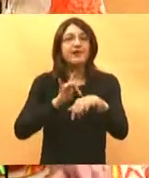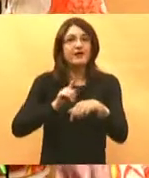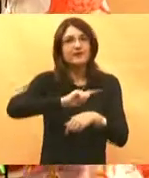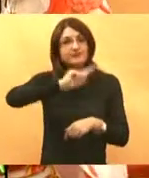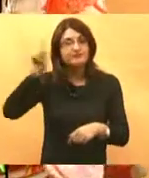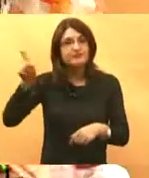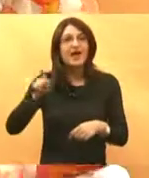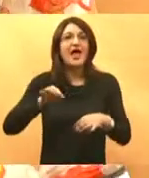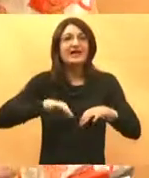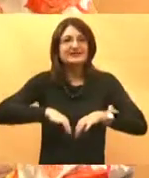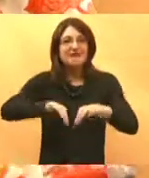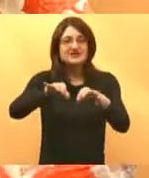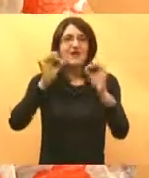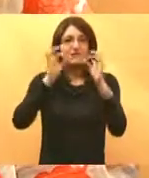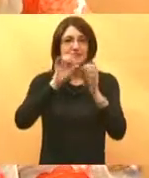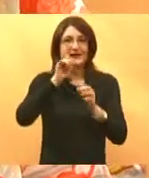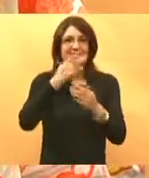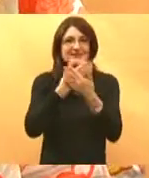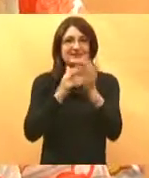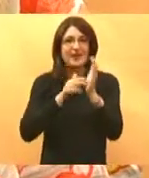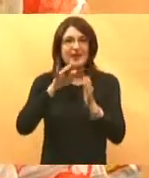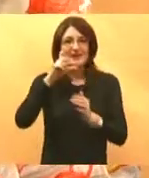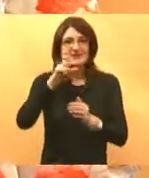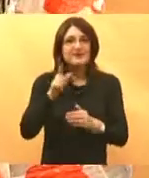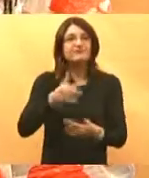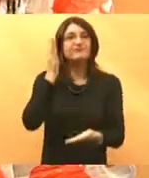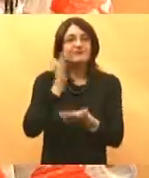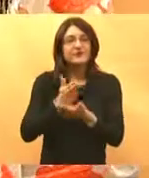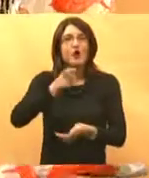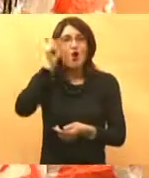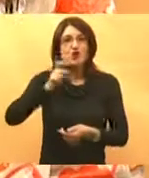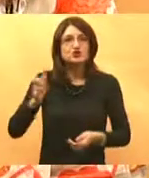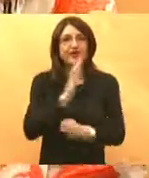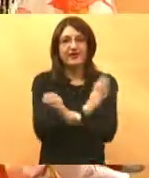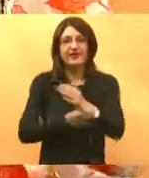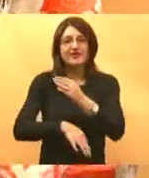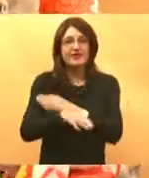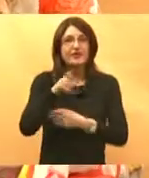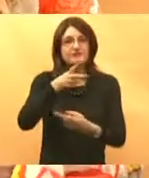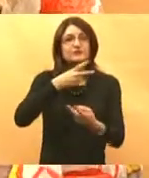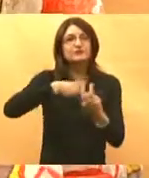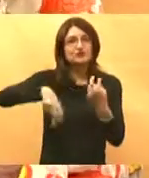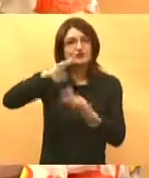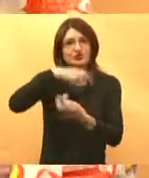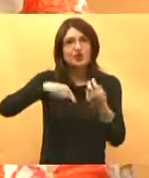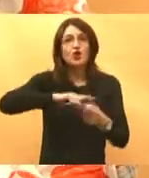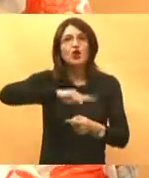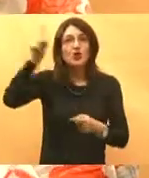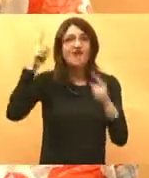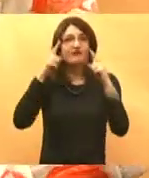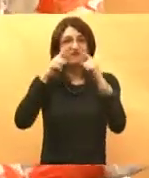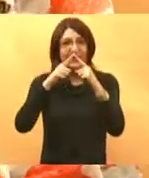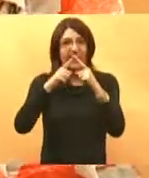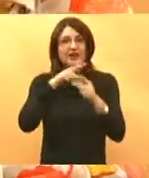stazu bliznec, koja je posebna staza napravljena za osobe s invaliditetom. Dođite, od šećete se do vrha, a tamo ćemo još